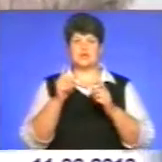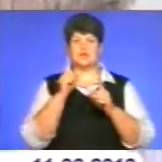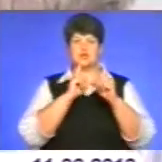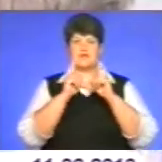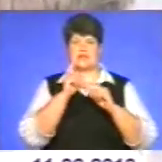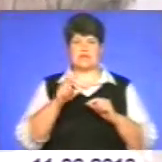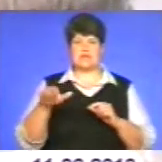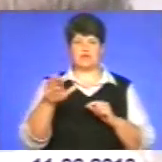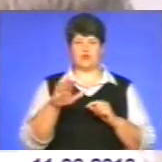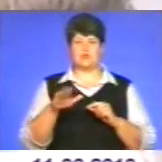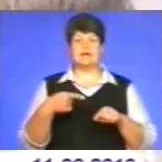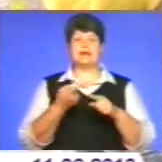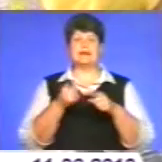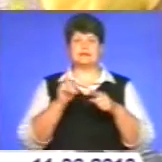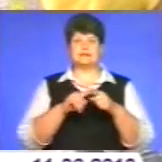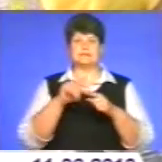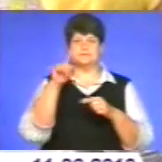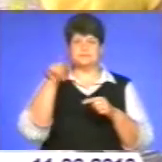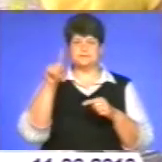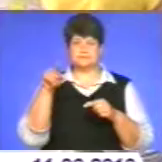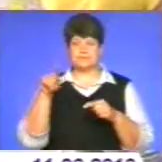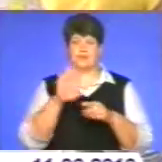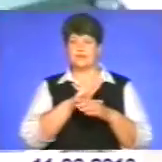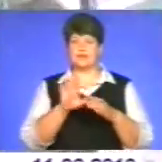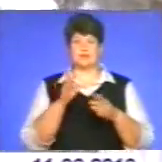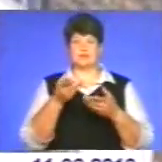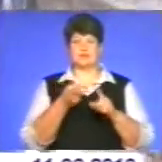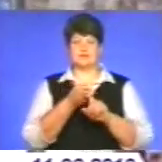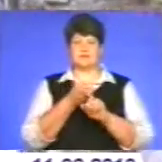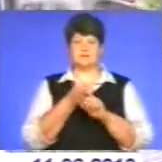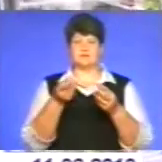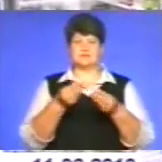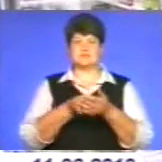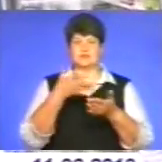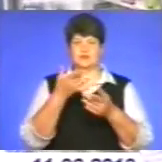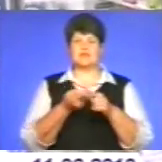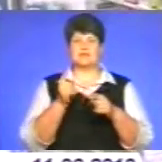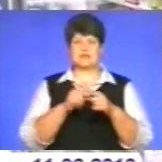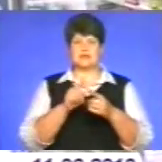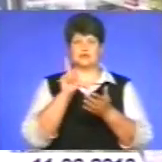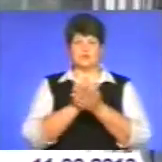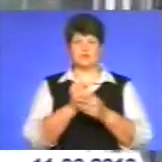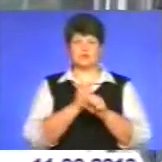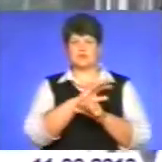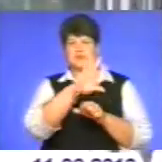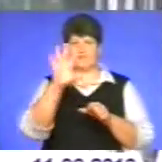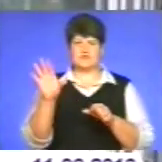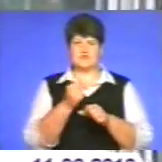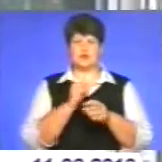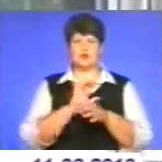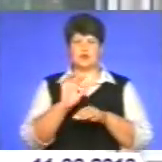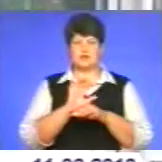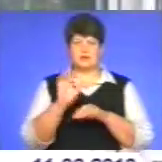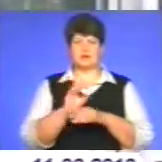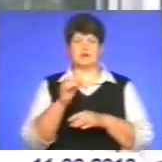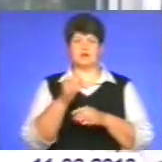Подібне маркування не відобразиться на ціні лікарських засобів, кажуть у Держслужбі. Таке ноу-хау зобов'яжу запровадити усіх виробників медпрепаратів по